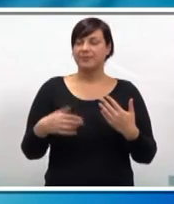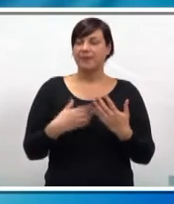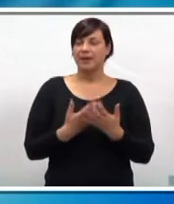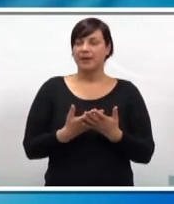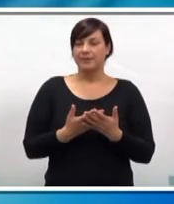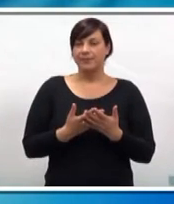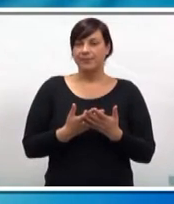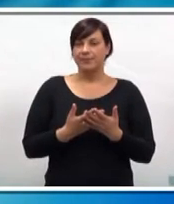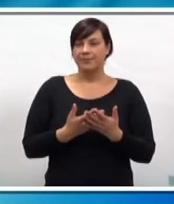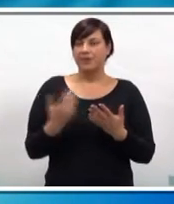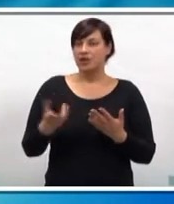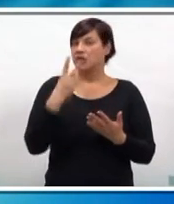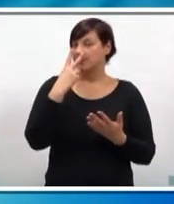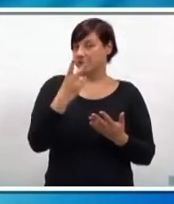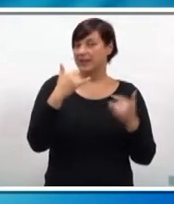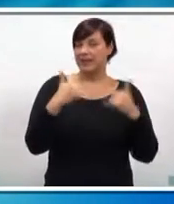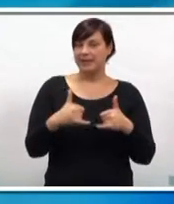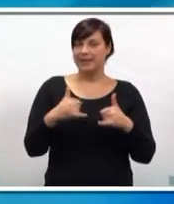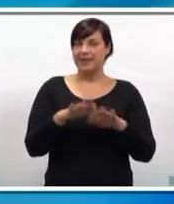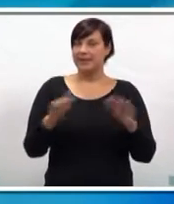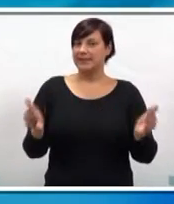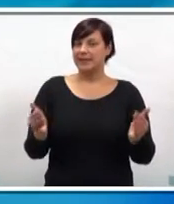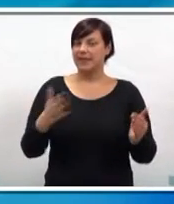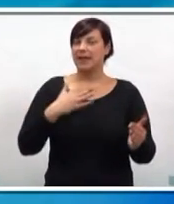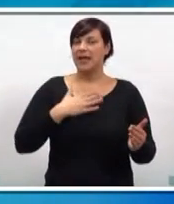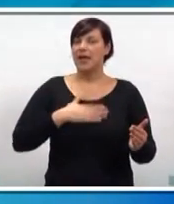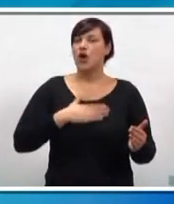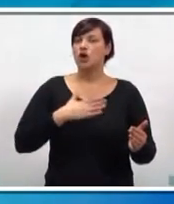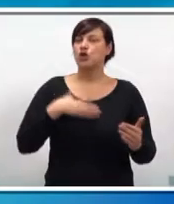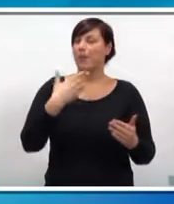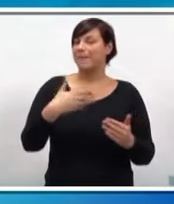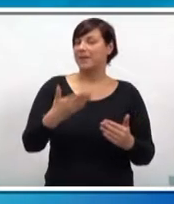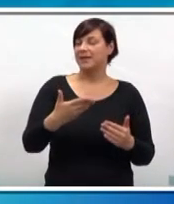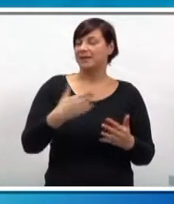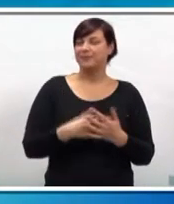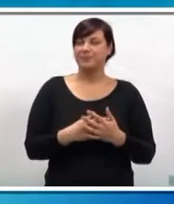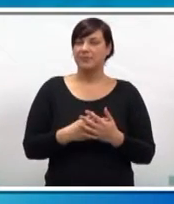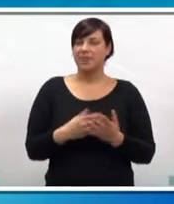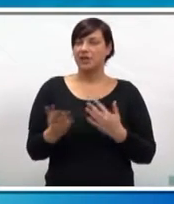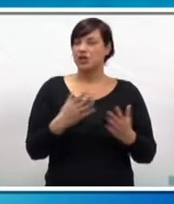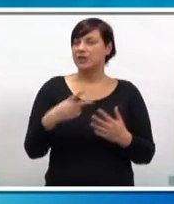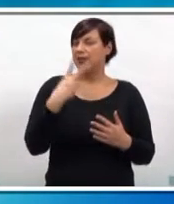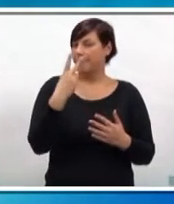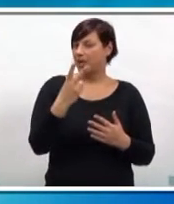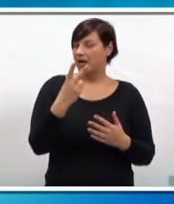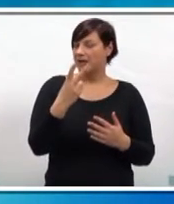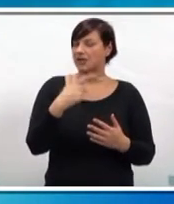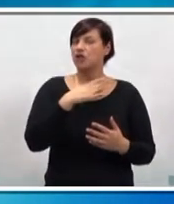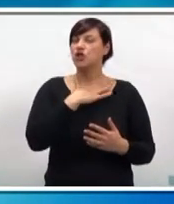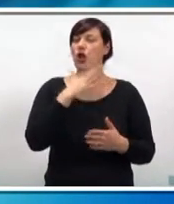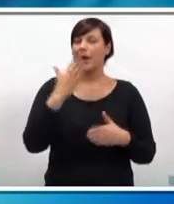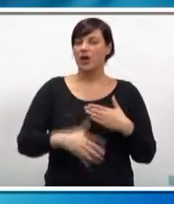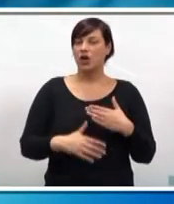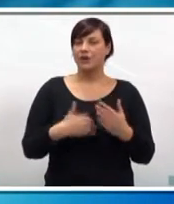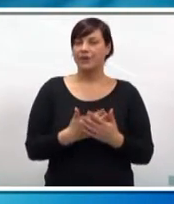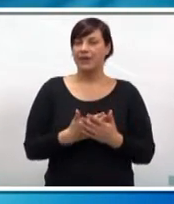cerninskom pregledu. I što smo vidjeli ovo sad na sceni? Ja hoću biti. Što smo vidjeli na sceni? Što se nam izvrlo? Škola je